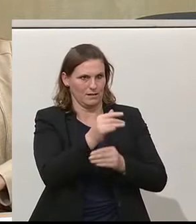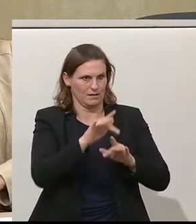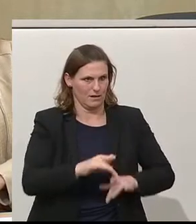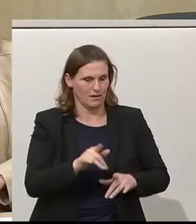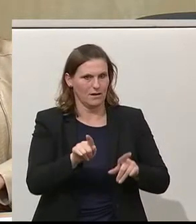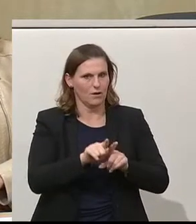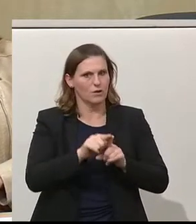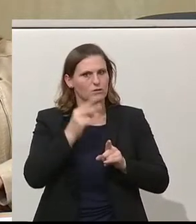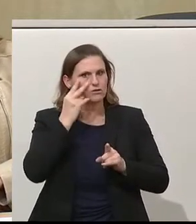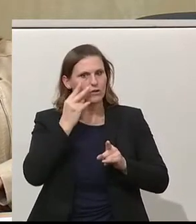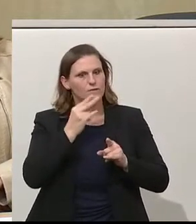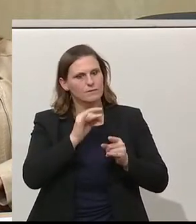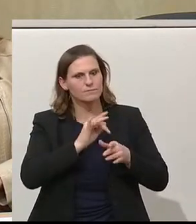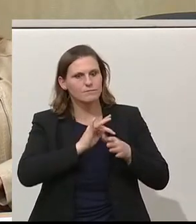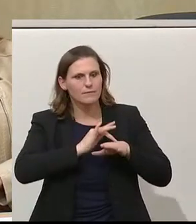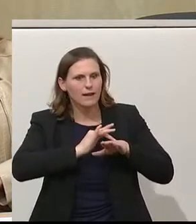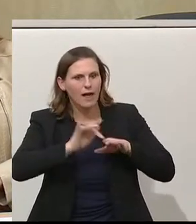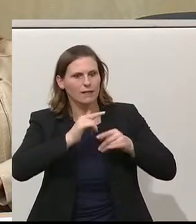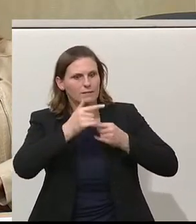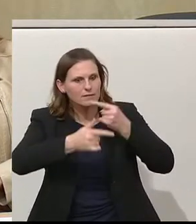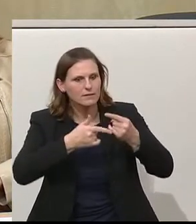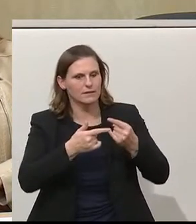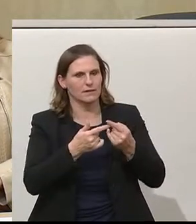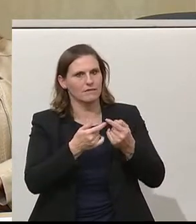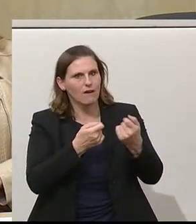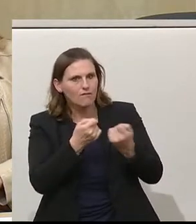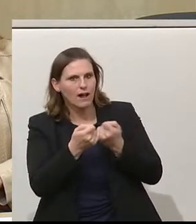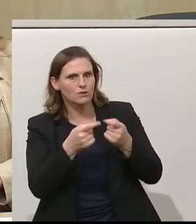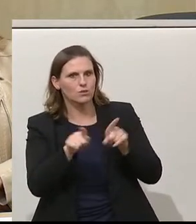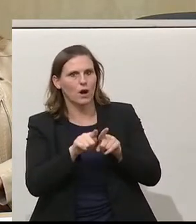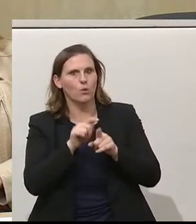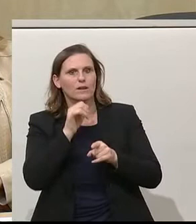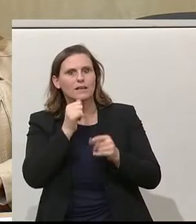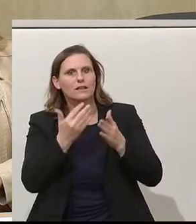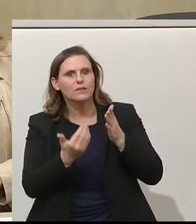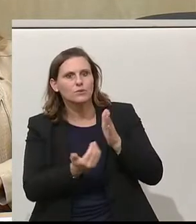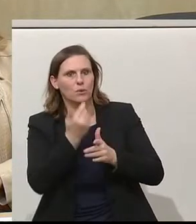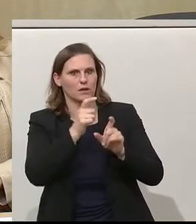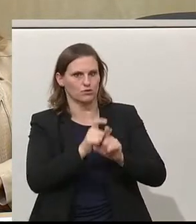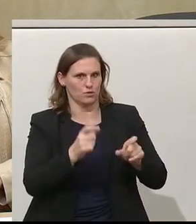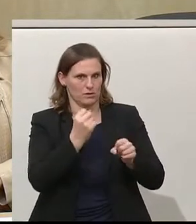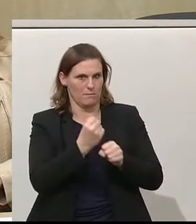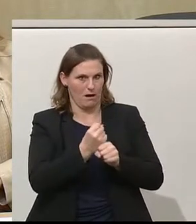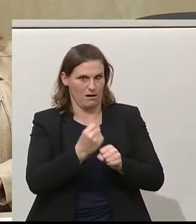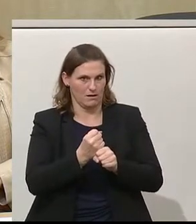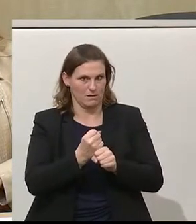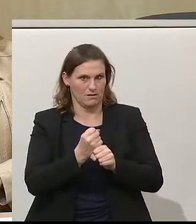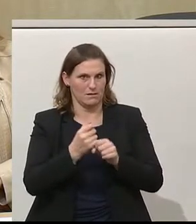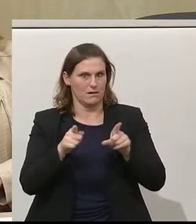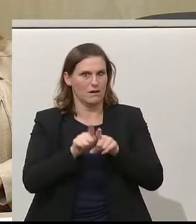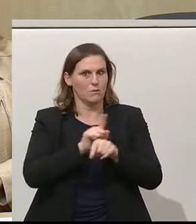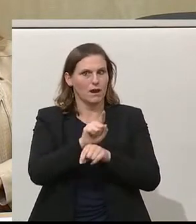effizienter Ablauf in der Verwaltung und keine neuen Schulden zu machen, bei gleichzeitiger